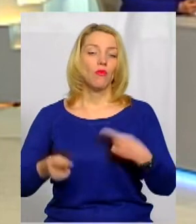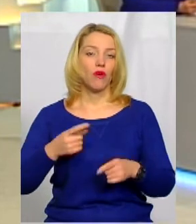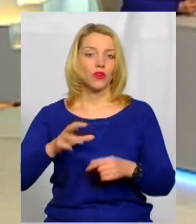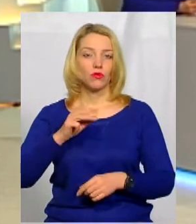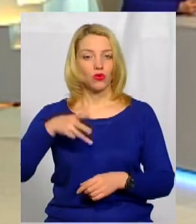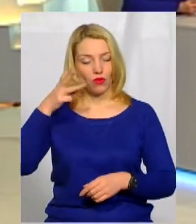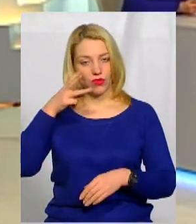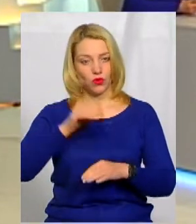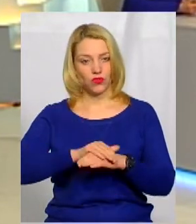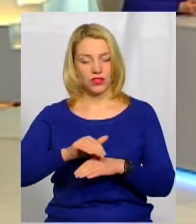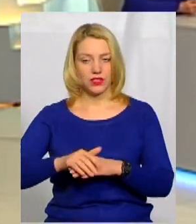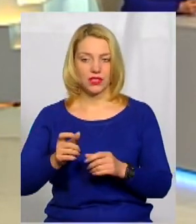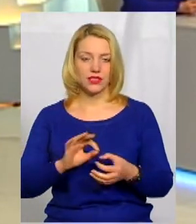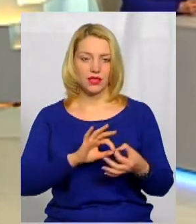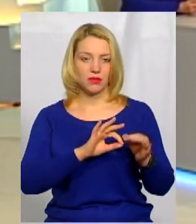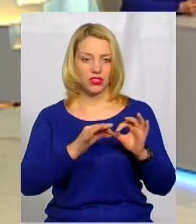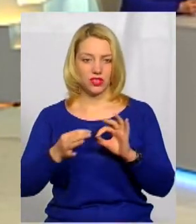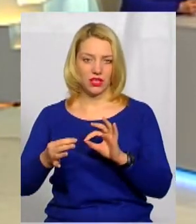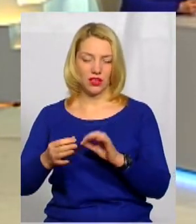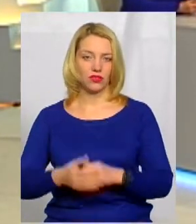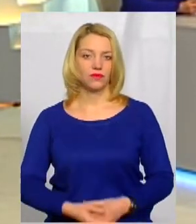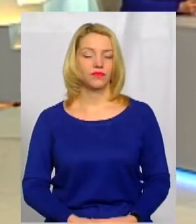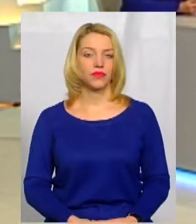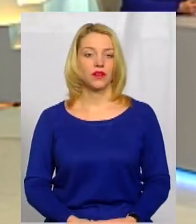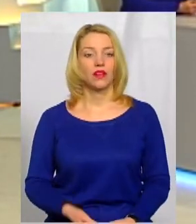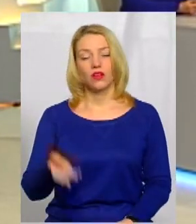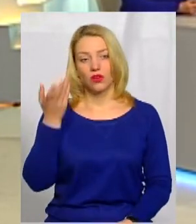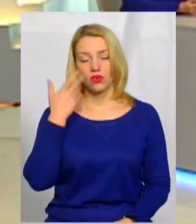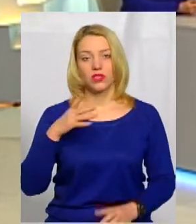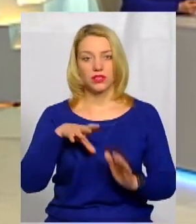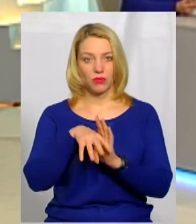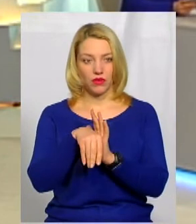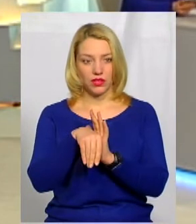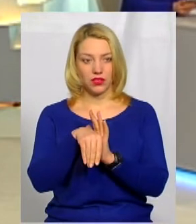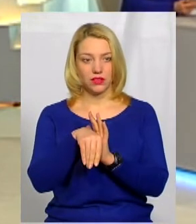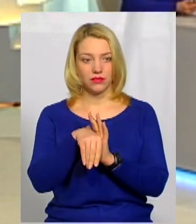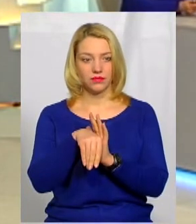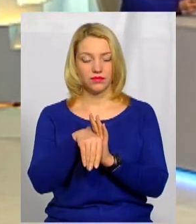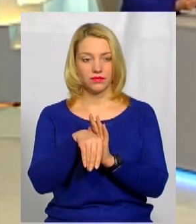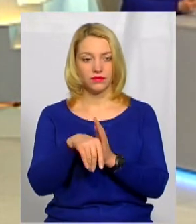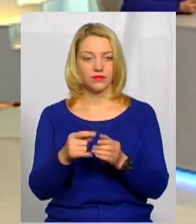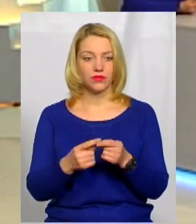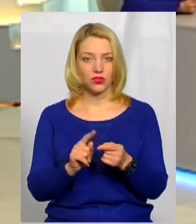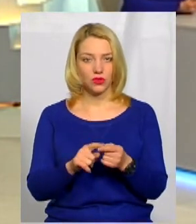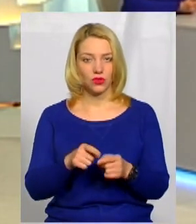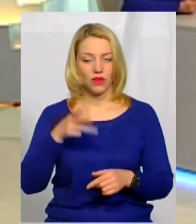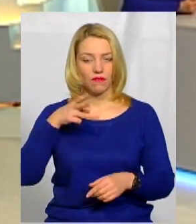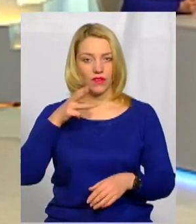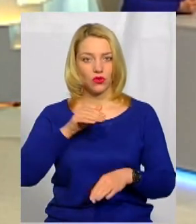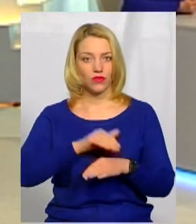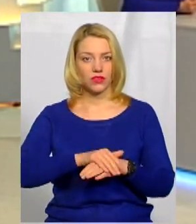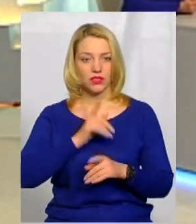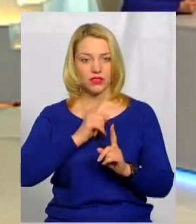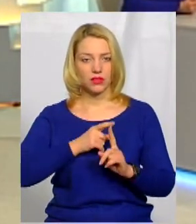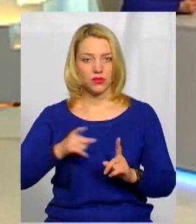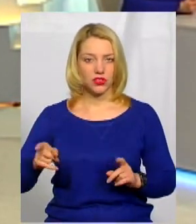більш детально. Коли запровадили цю відеофіксацію під